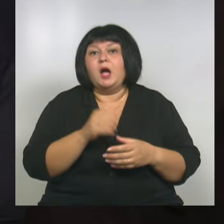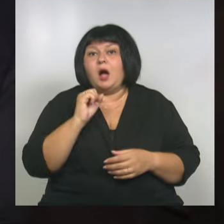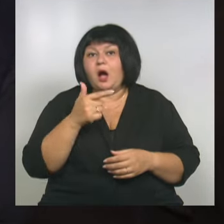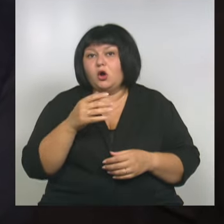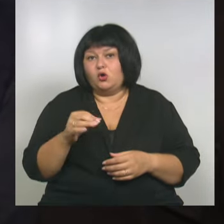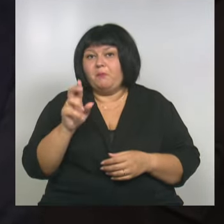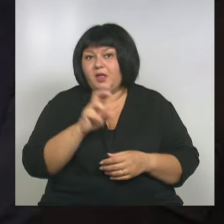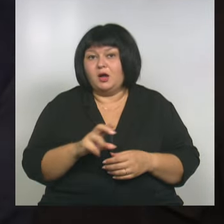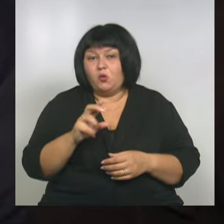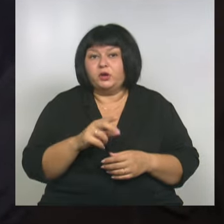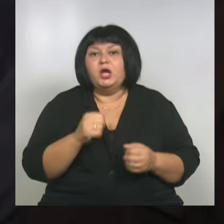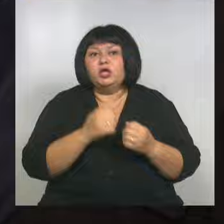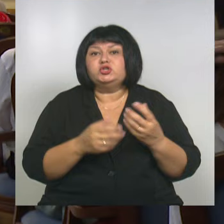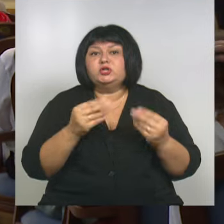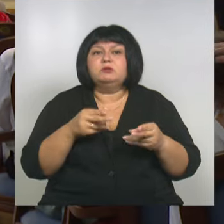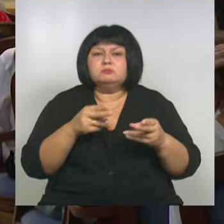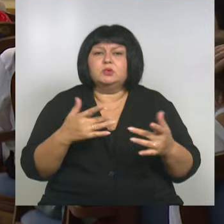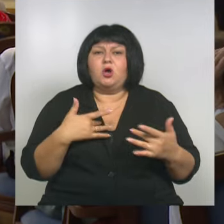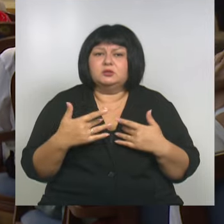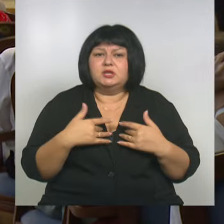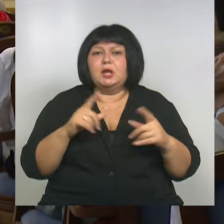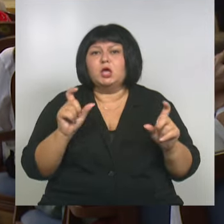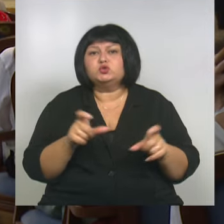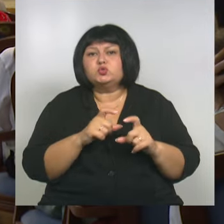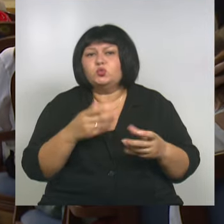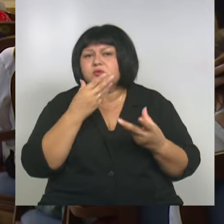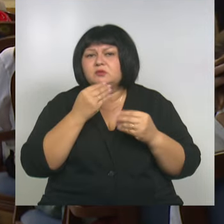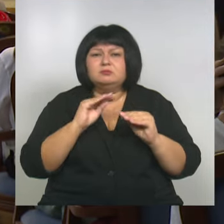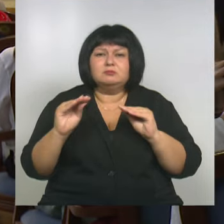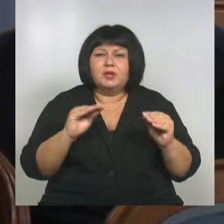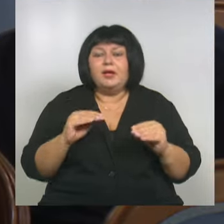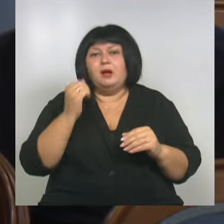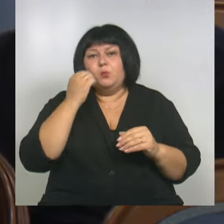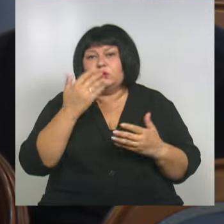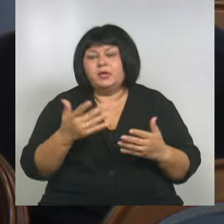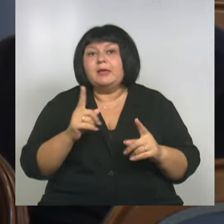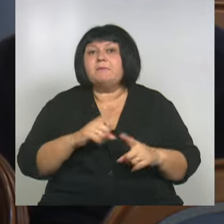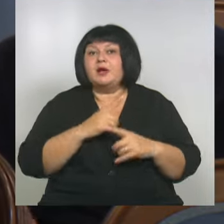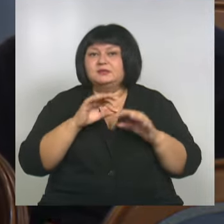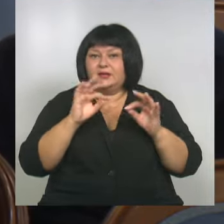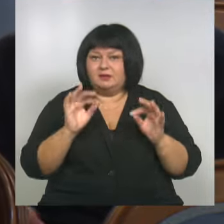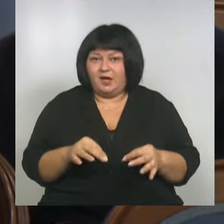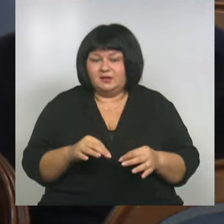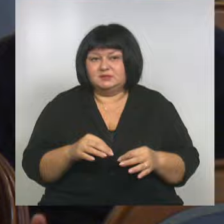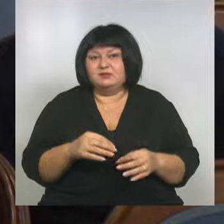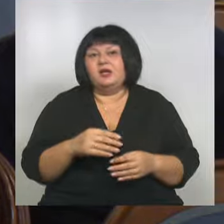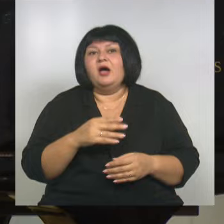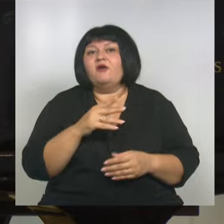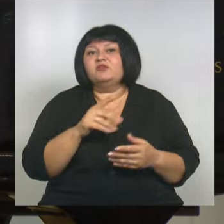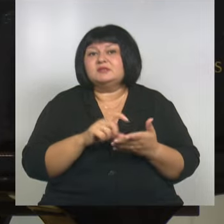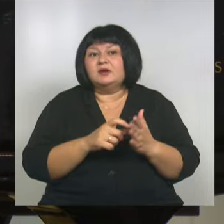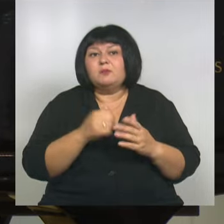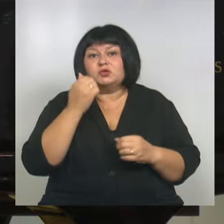Ежедневно посещали концерты, экскурсии по достопримечательностям и, конечно, мастер-классы. В Рахманиновском зале